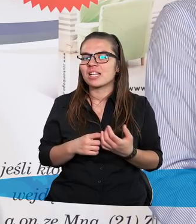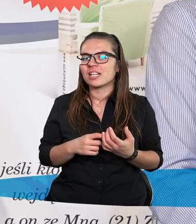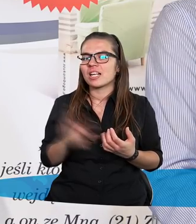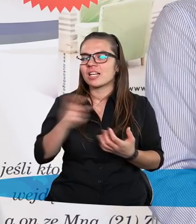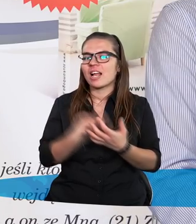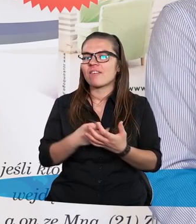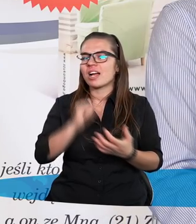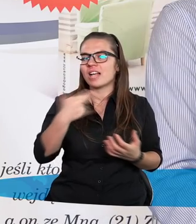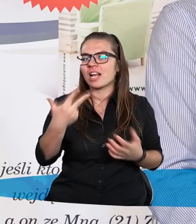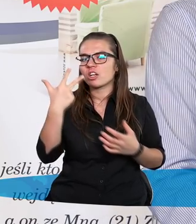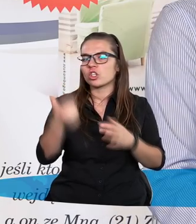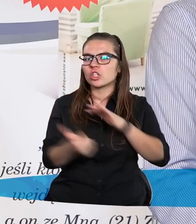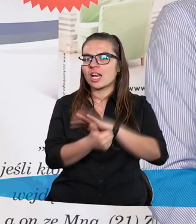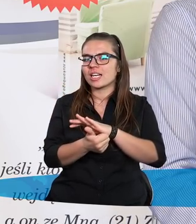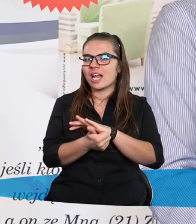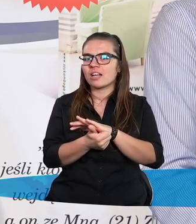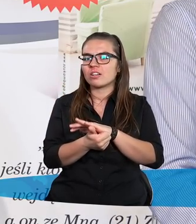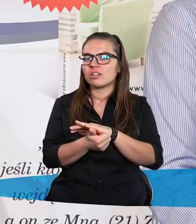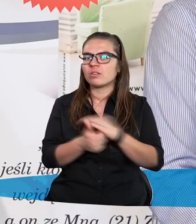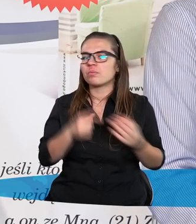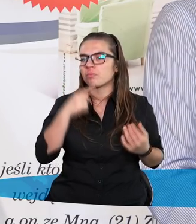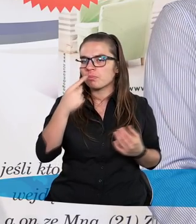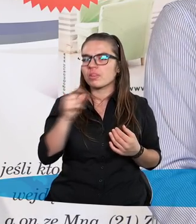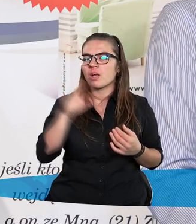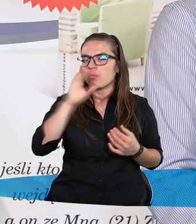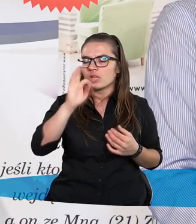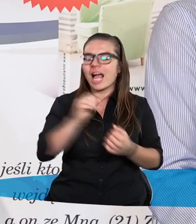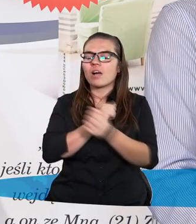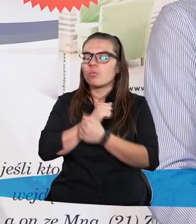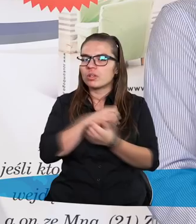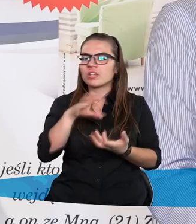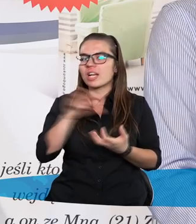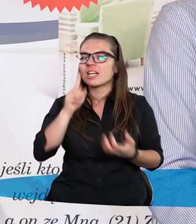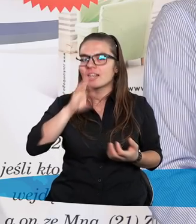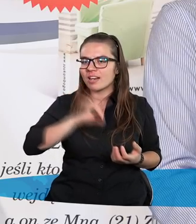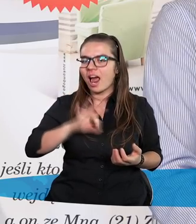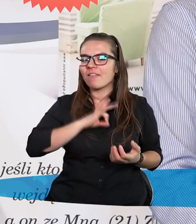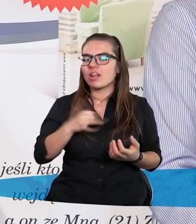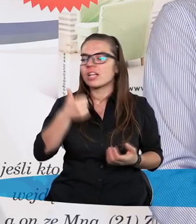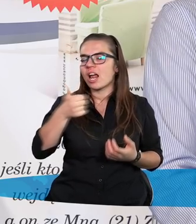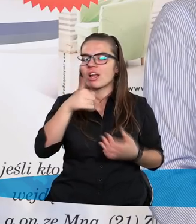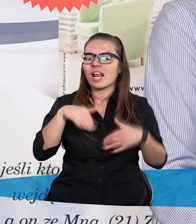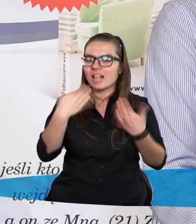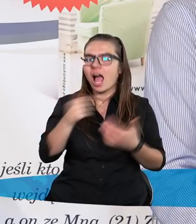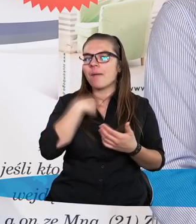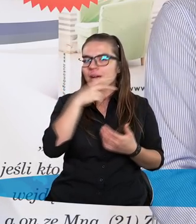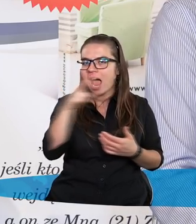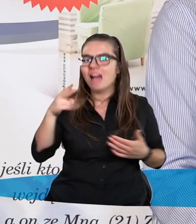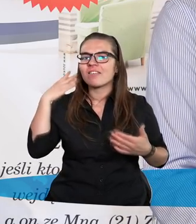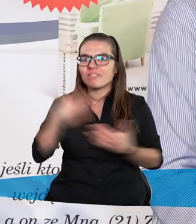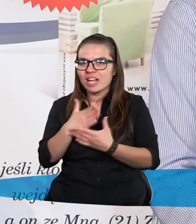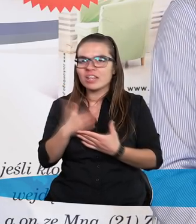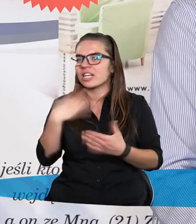z Ewangelii Jana 3,16 jest powiedziane, że Bóg tak umiłował świat, że Syna Swojego Jednorodzonego dał, aby każdy,